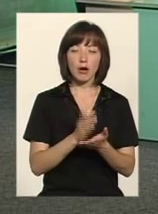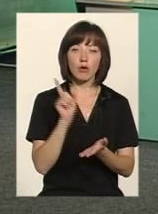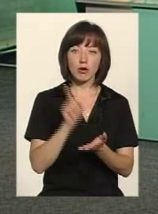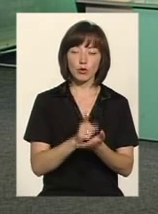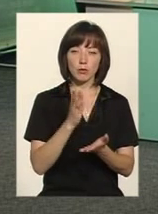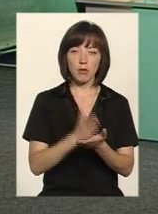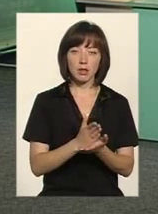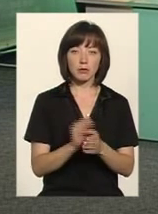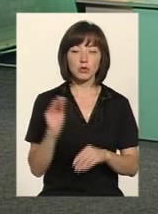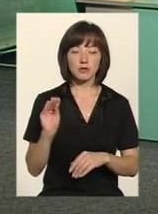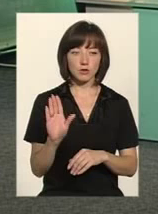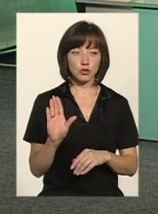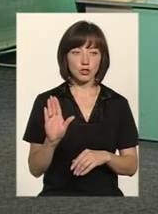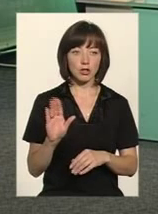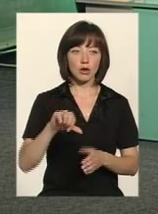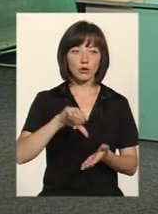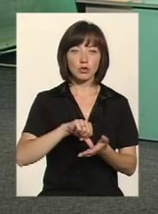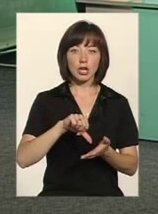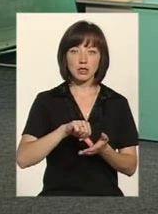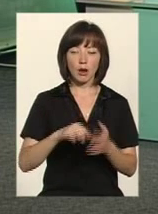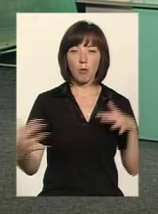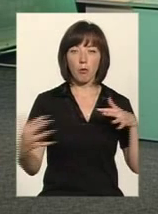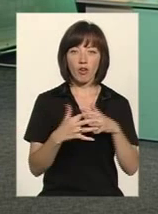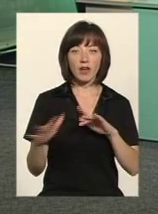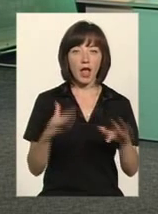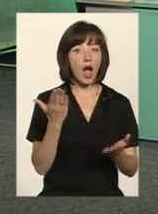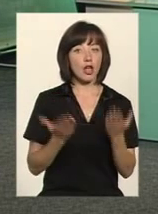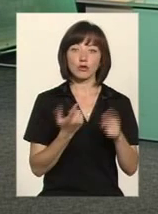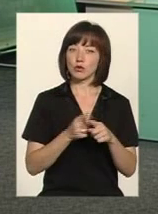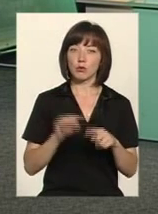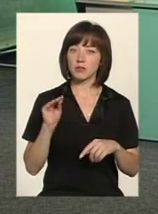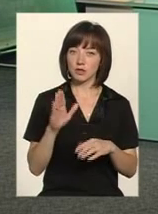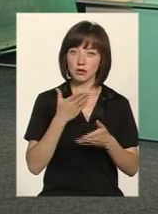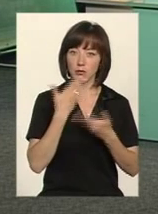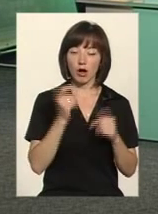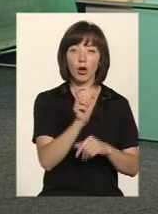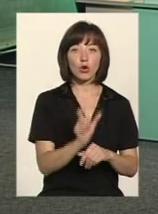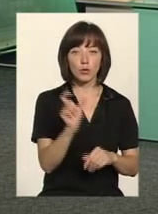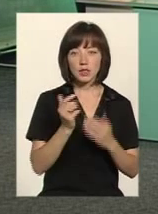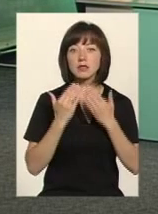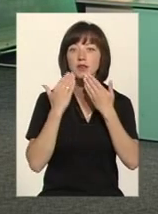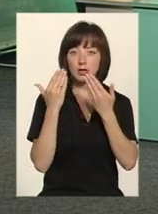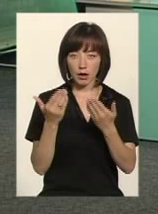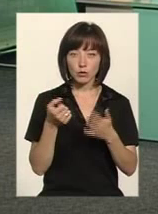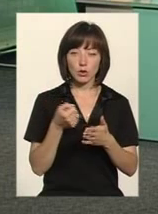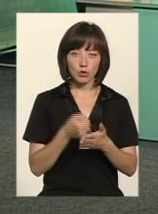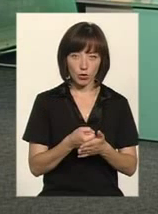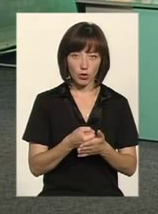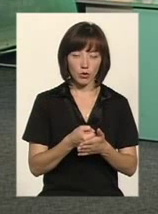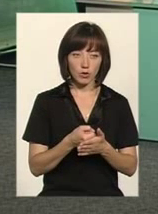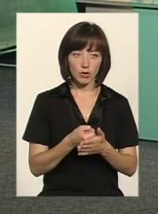обов'язкове посвідчення учасника бойових дій. А якщо цього посвідчення немає, то люди звертаються тоді до,